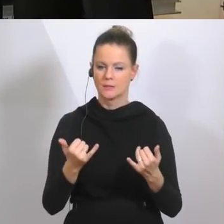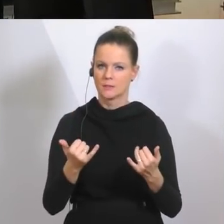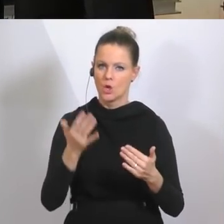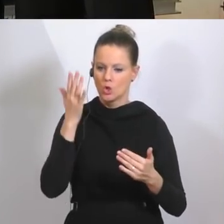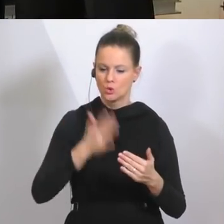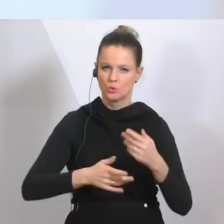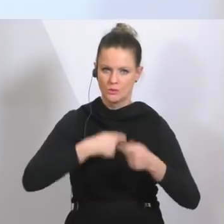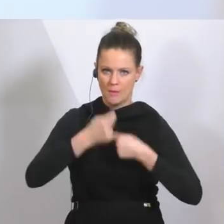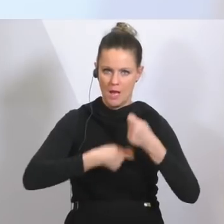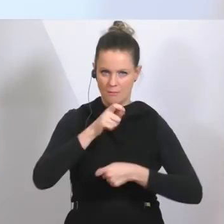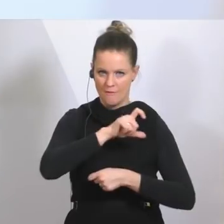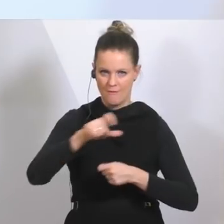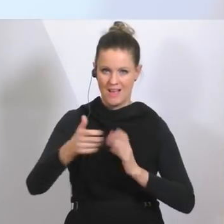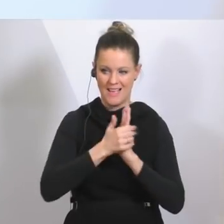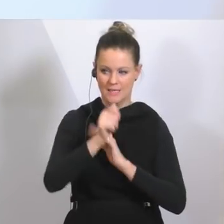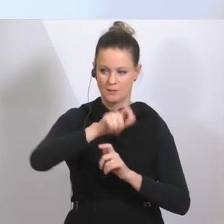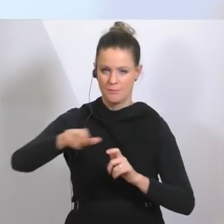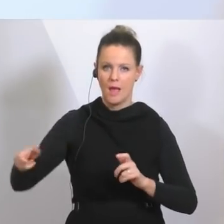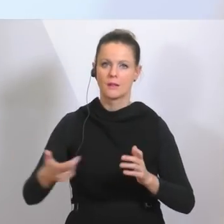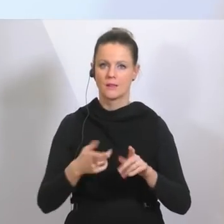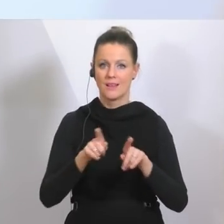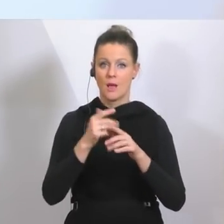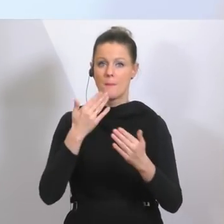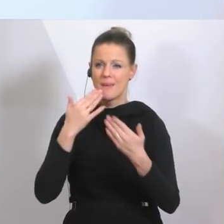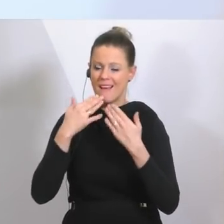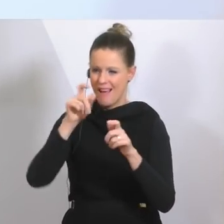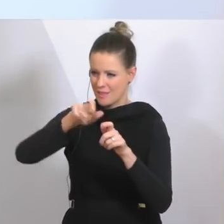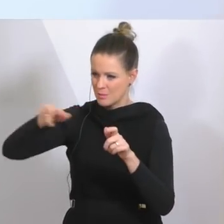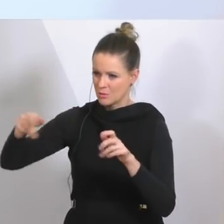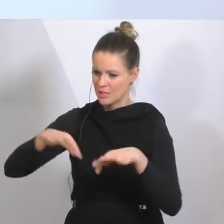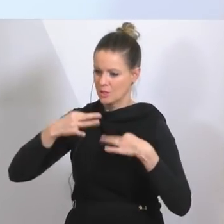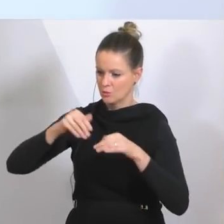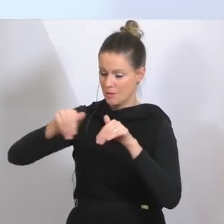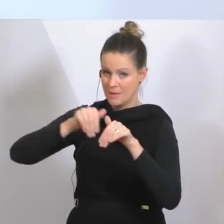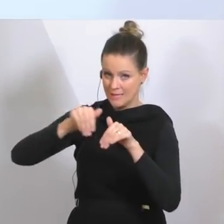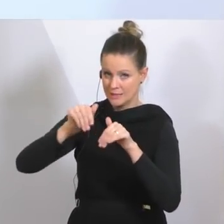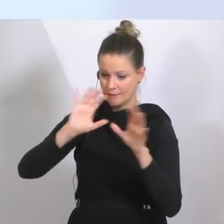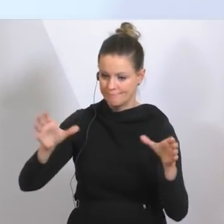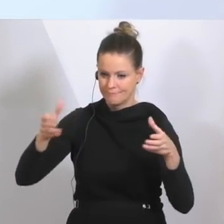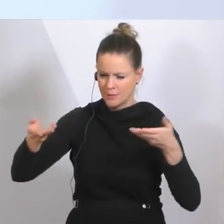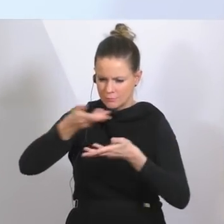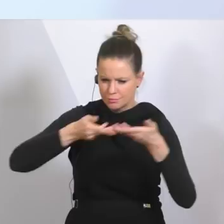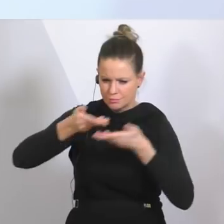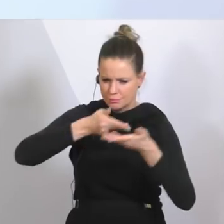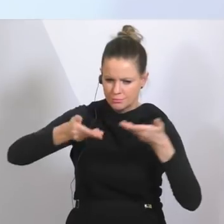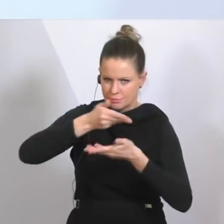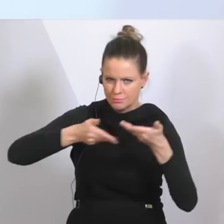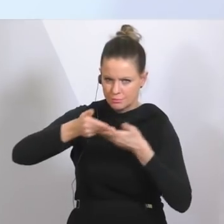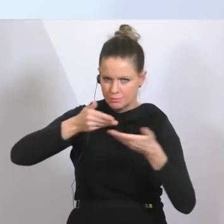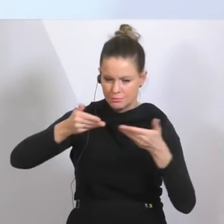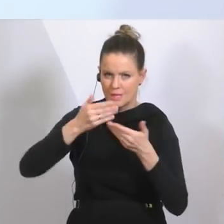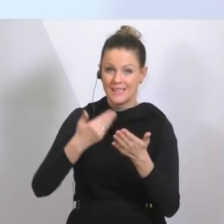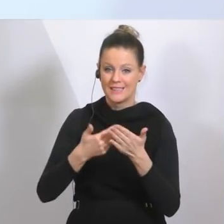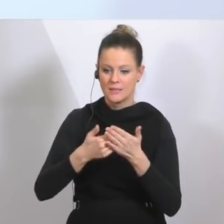durch unsere Fachexpertinnen, durch den Beraterstab des Gesundheitsministeriums und wird